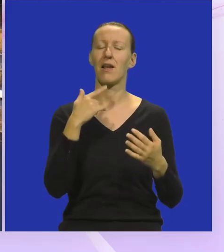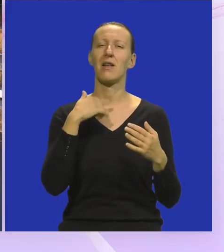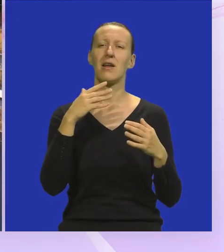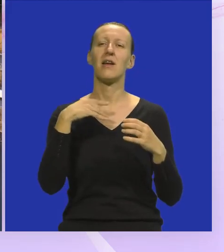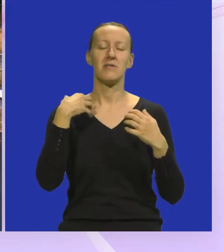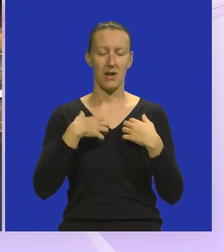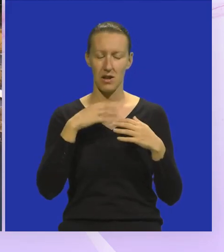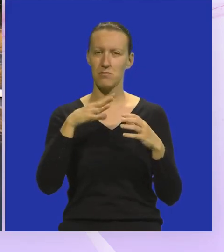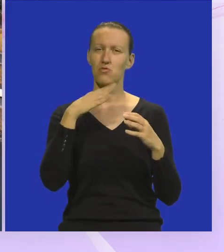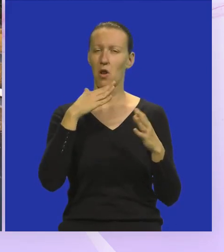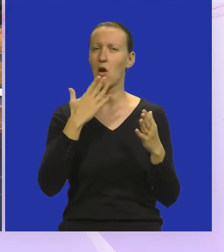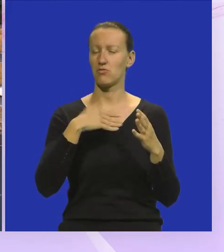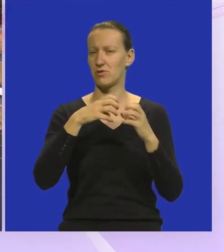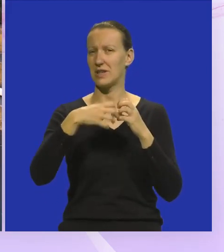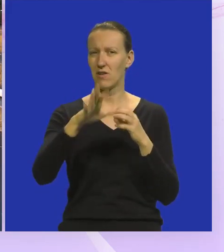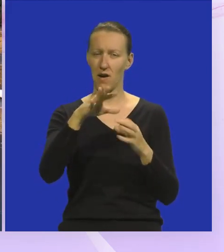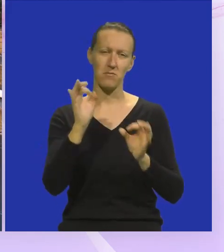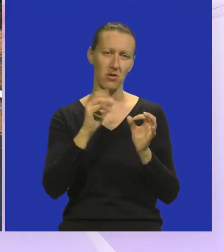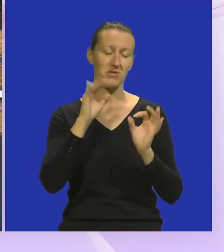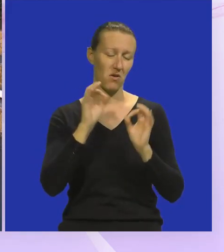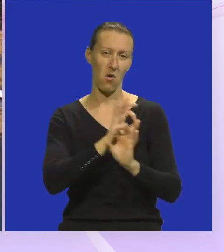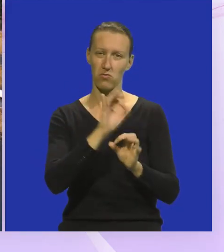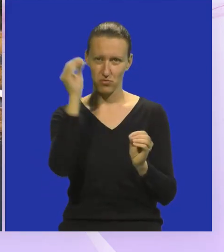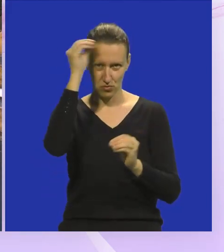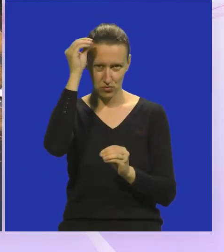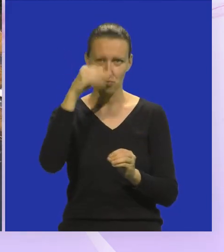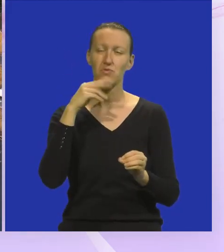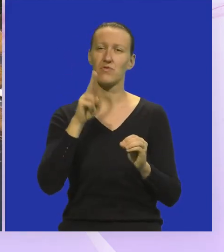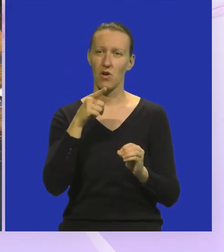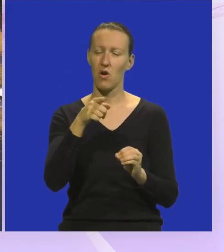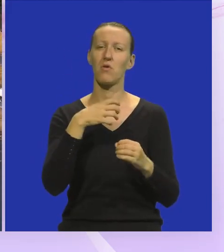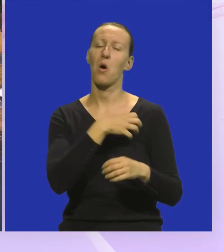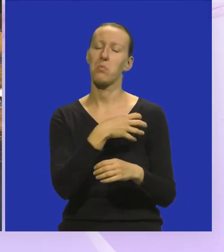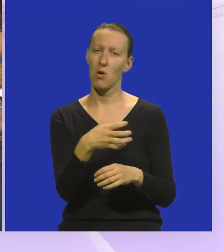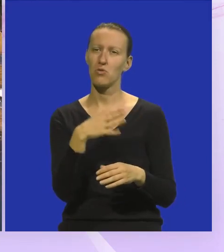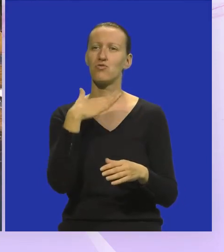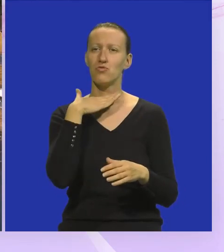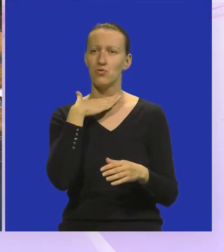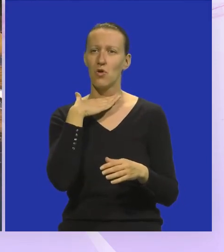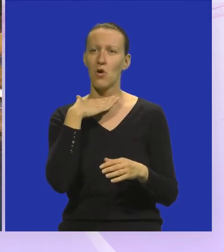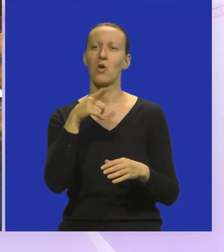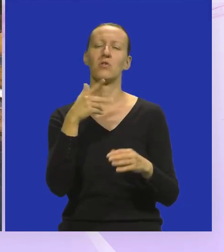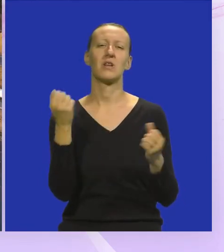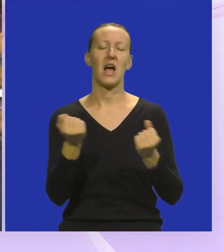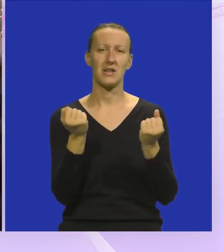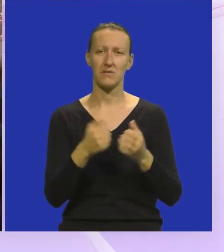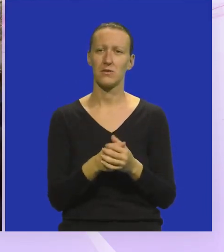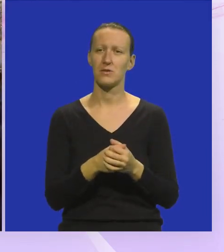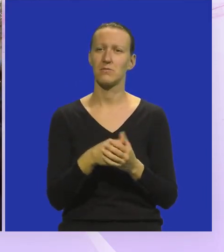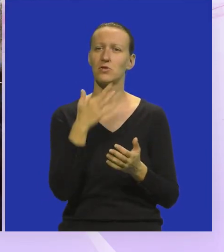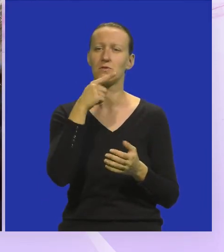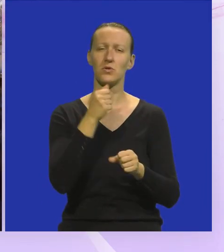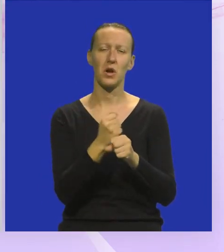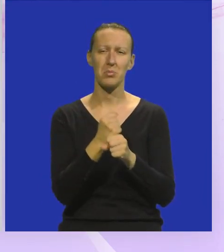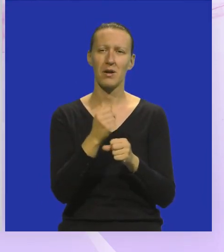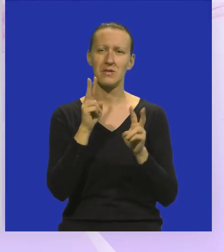škola nastaviti svakom projektima jer je stvarno jako divno iskustvo I definitivno obogačuje školski opus aktivnosti Što ste vi